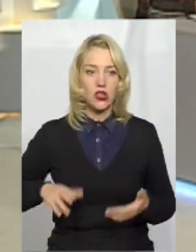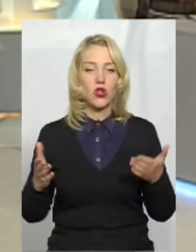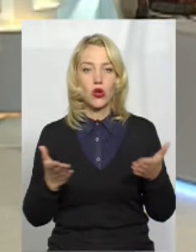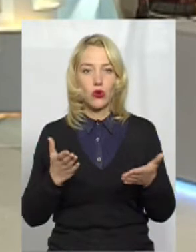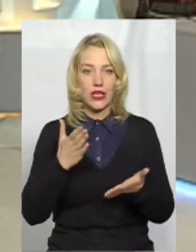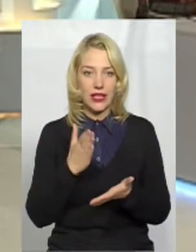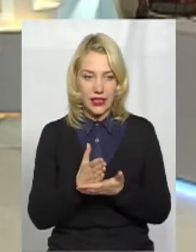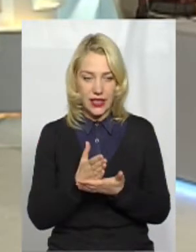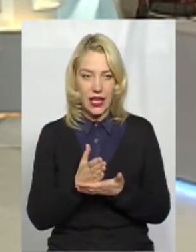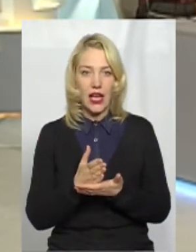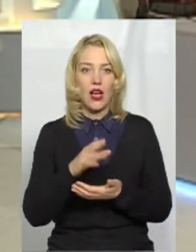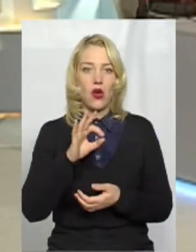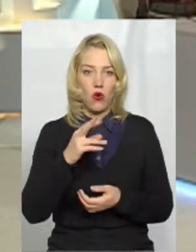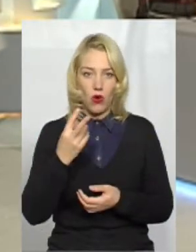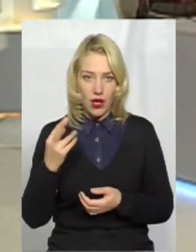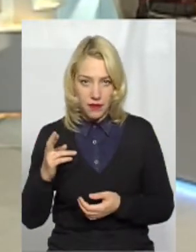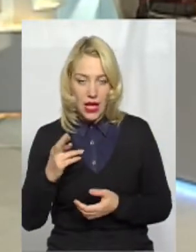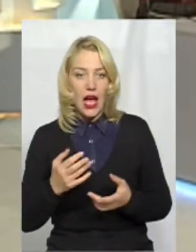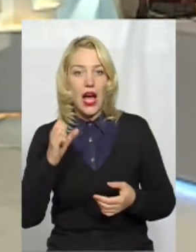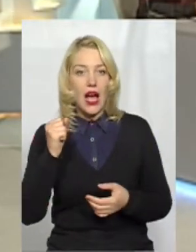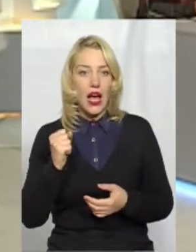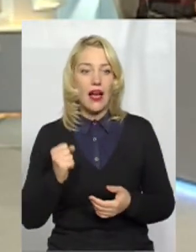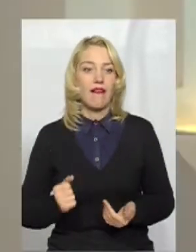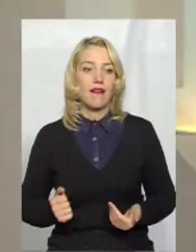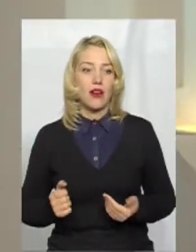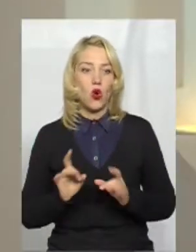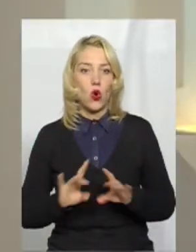з них є пані Оля. Розкажіть, будь ласка,